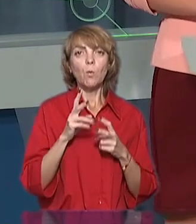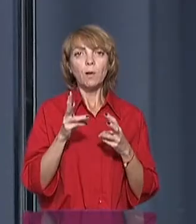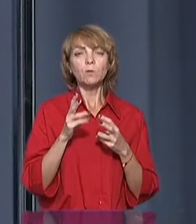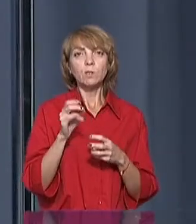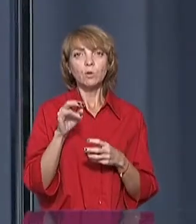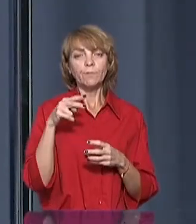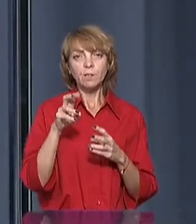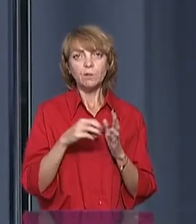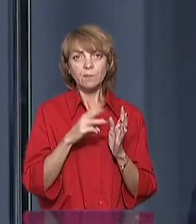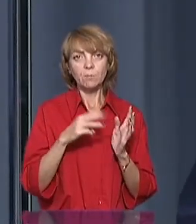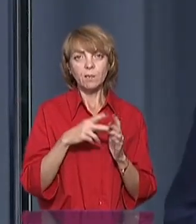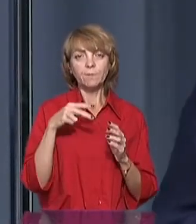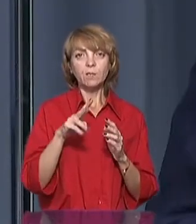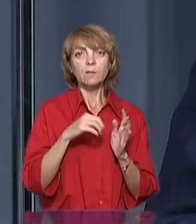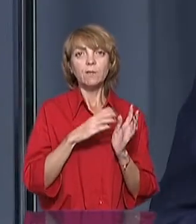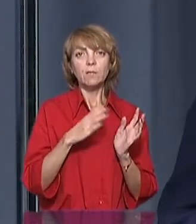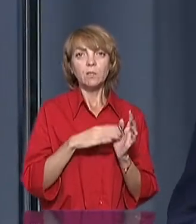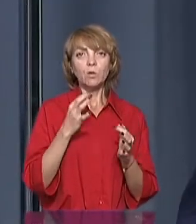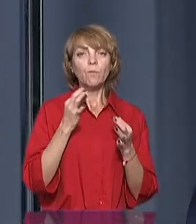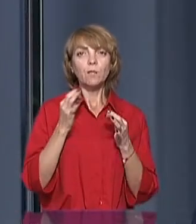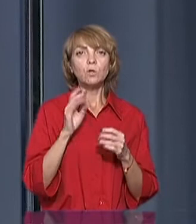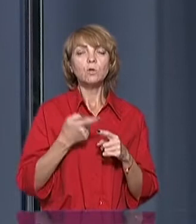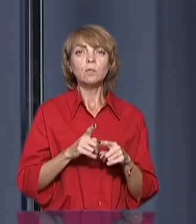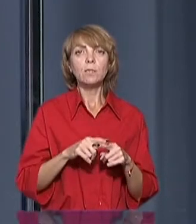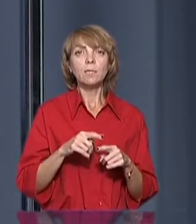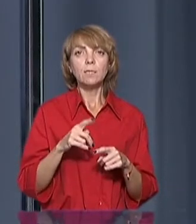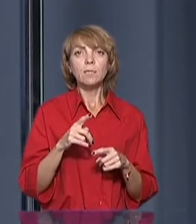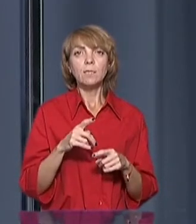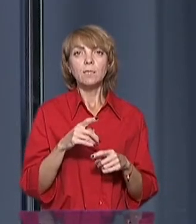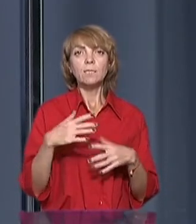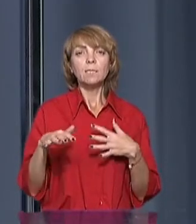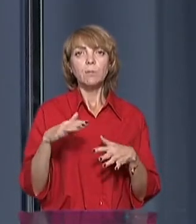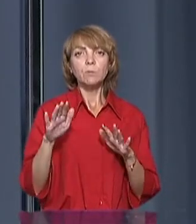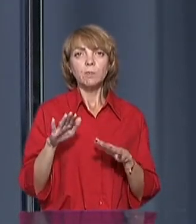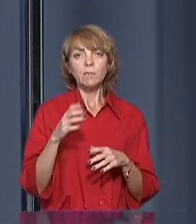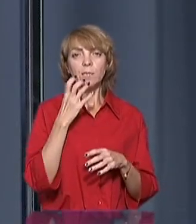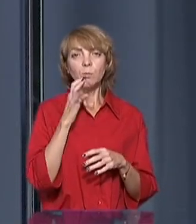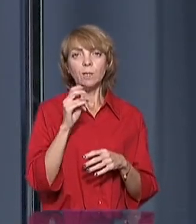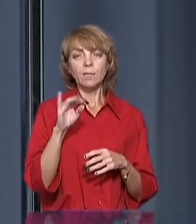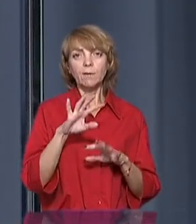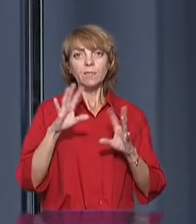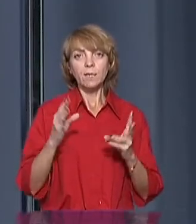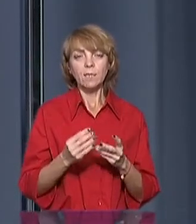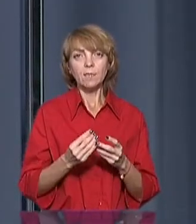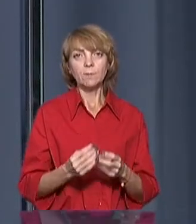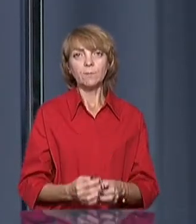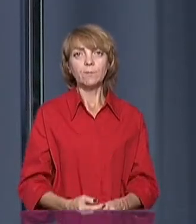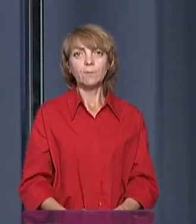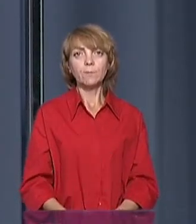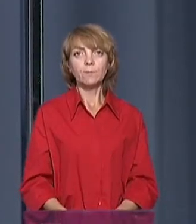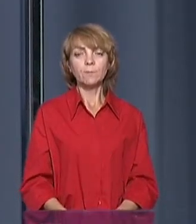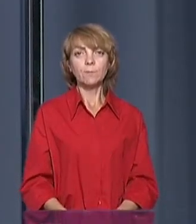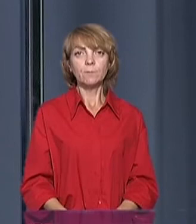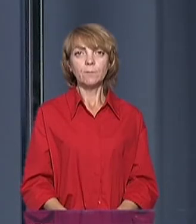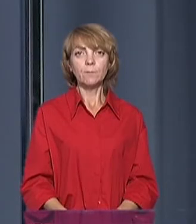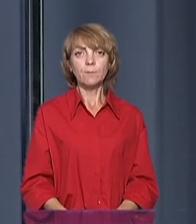сезону 2018-2019, говорили, що це найслабше місце теплоенергетики взагалі. В принципі,